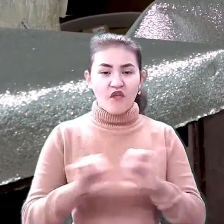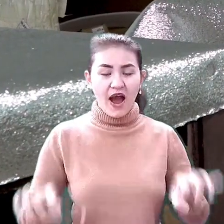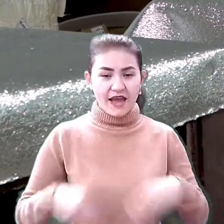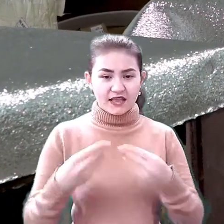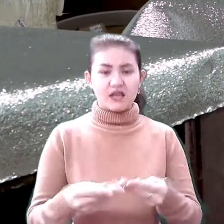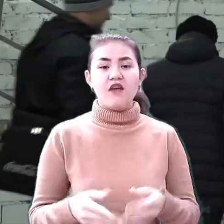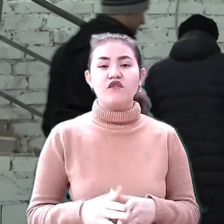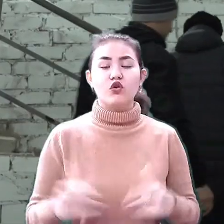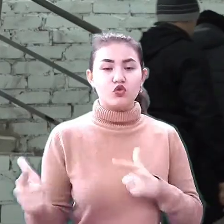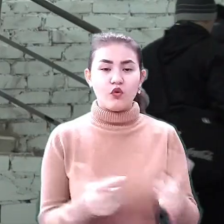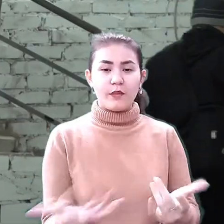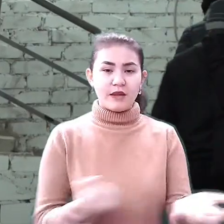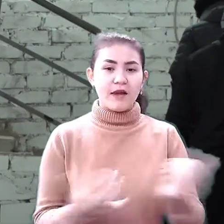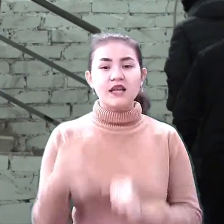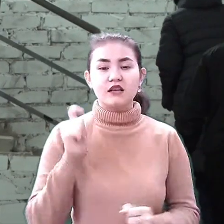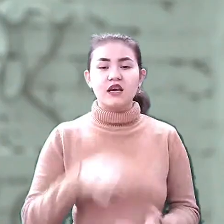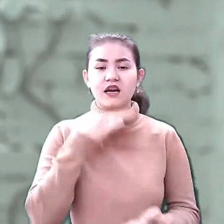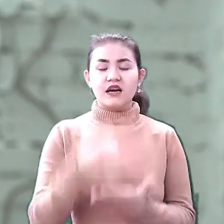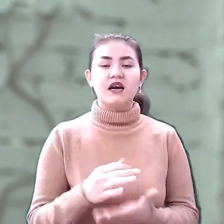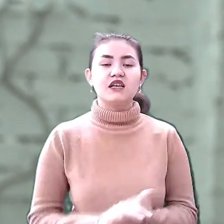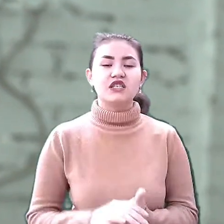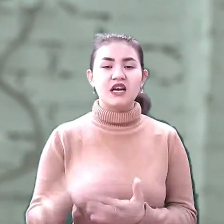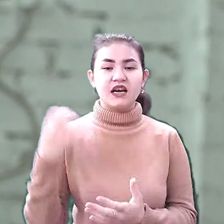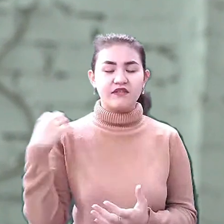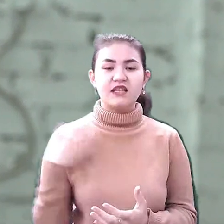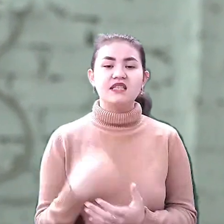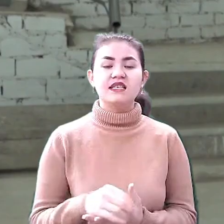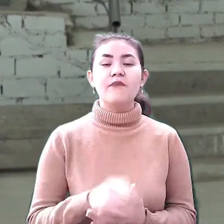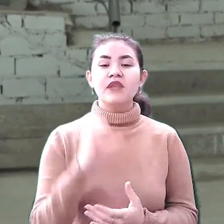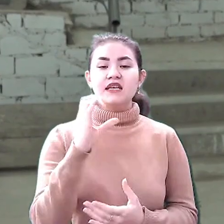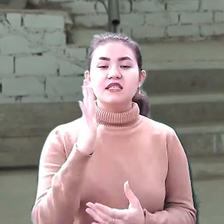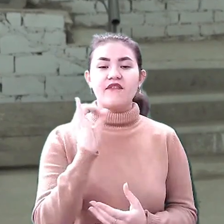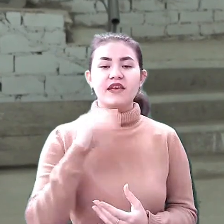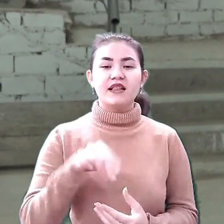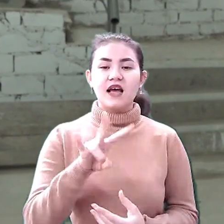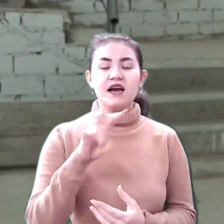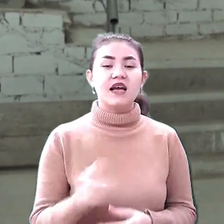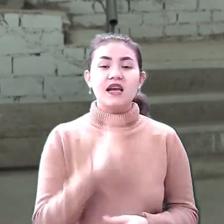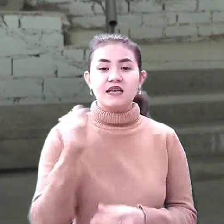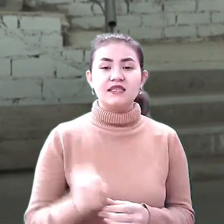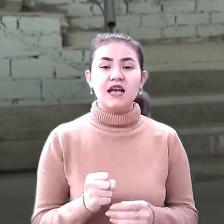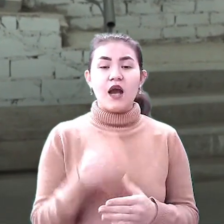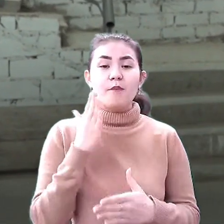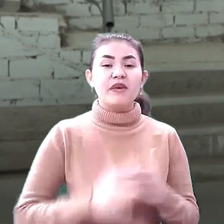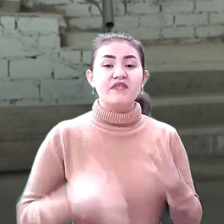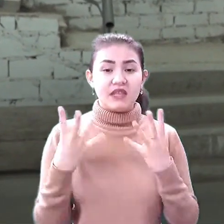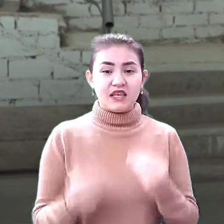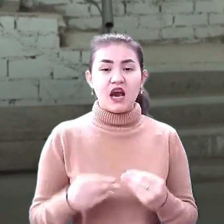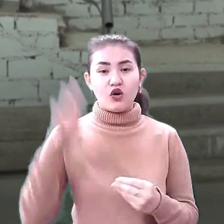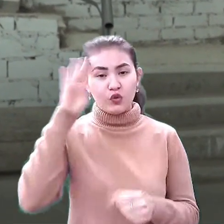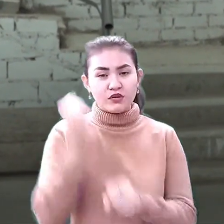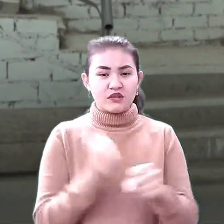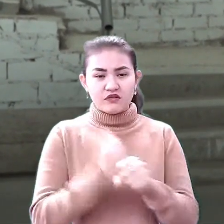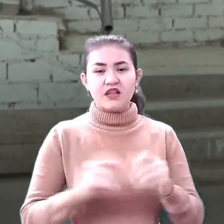готове приймати людей, каже керівниця корпоративного відділу пані Світлана. За півдня хлопці змайстрували лавочки. За